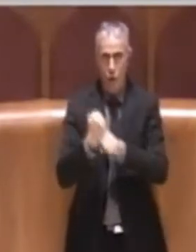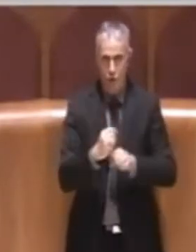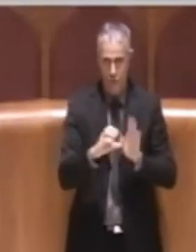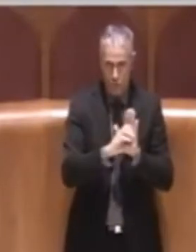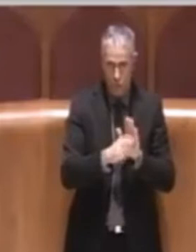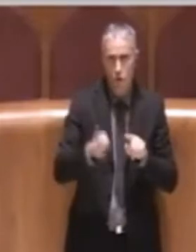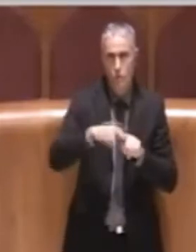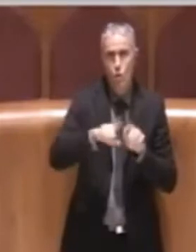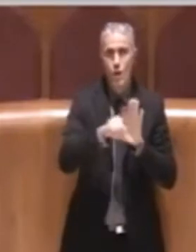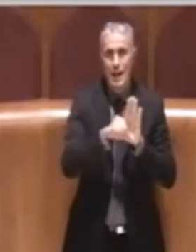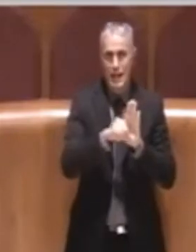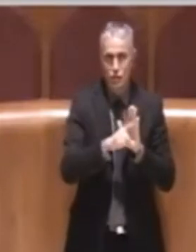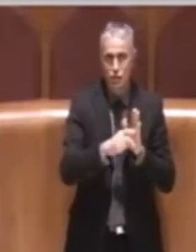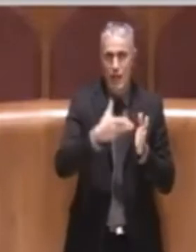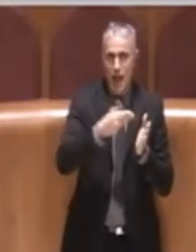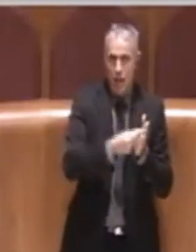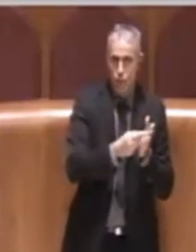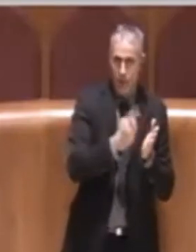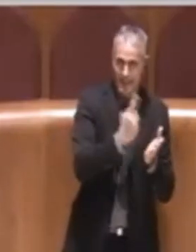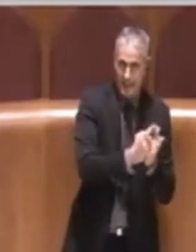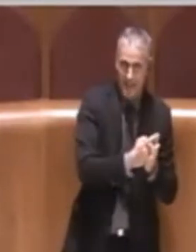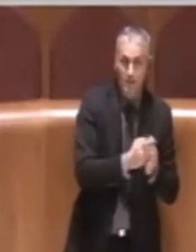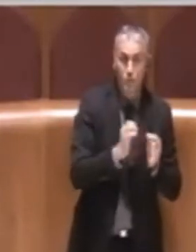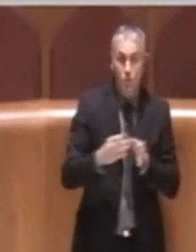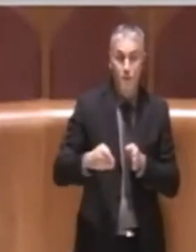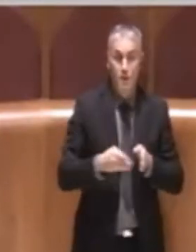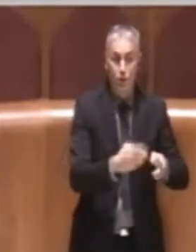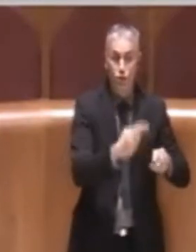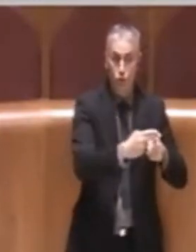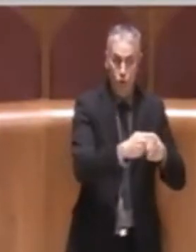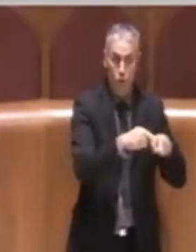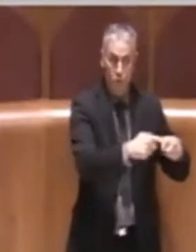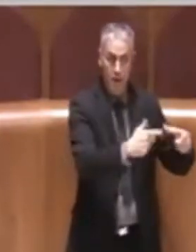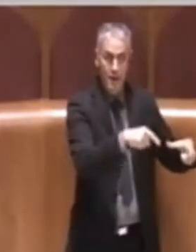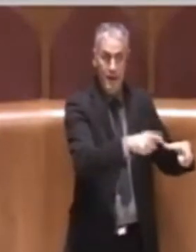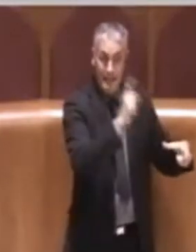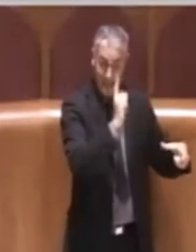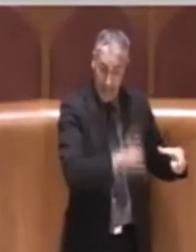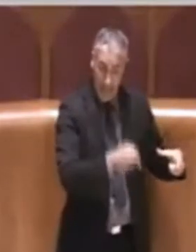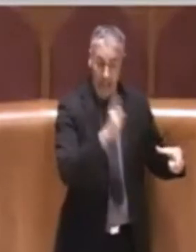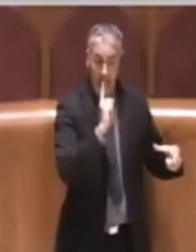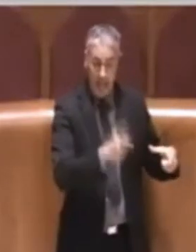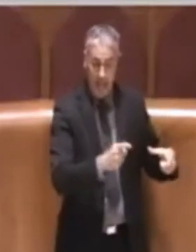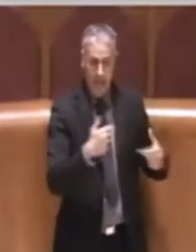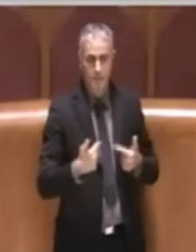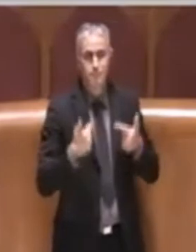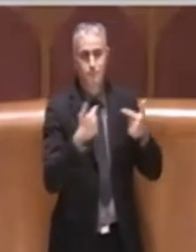attuative. All'interno di quel percorso Roma deve sicuramente avere la possibilità